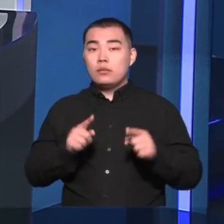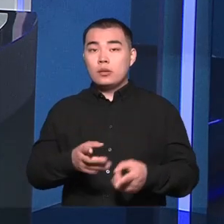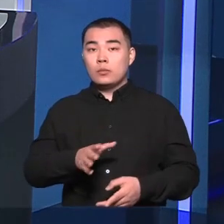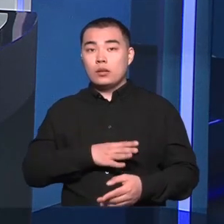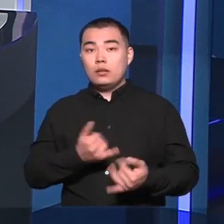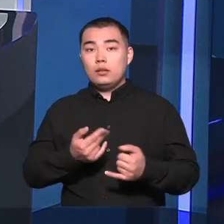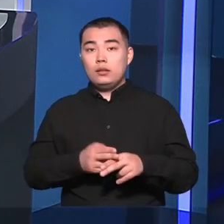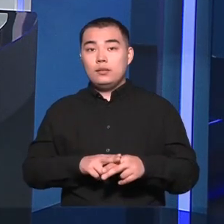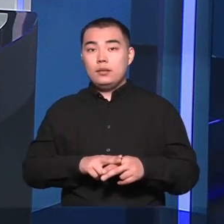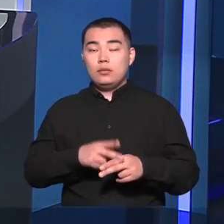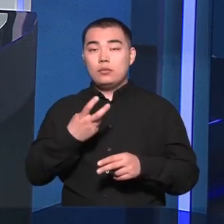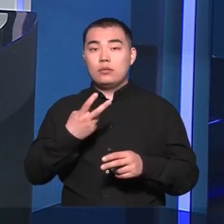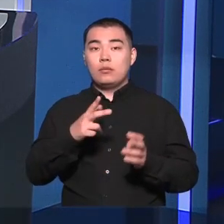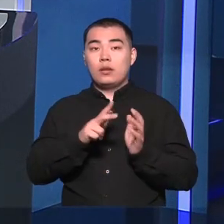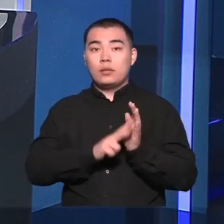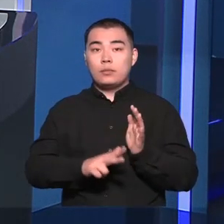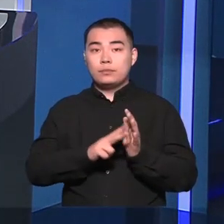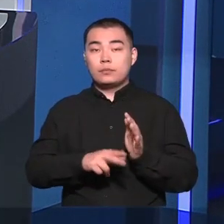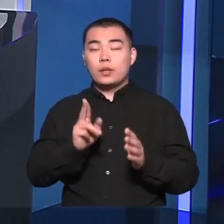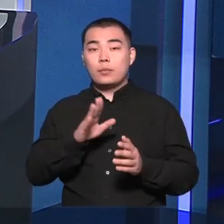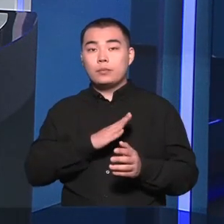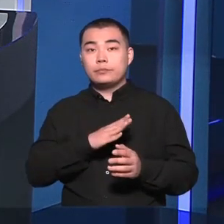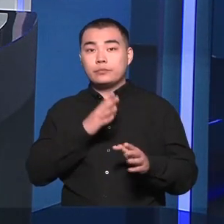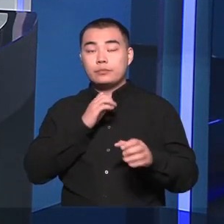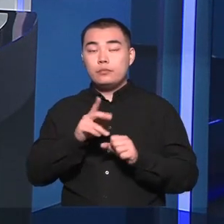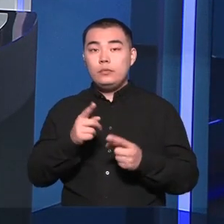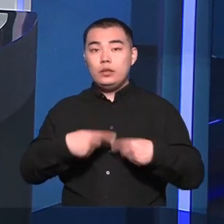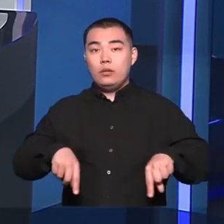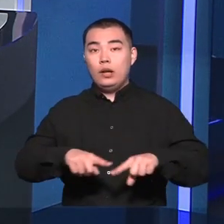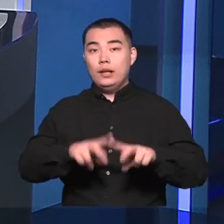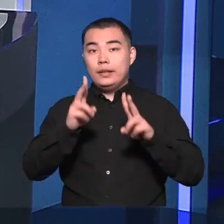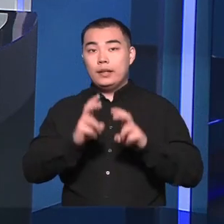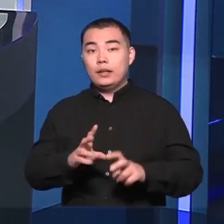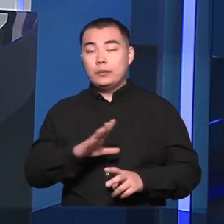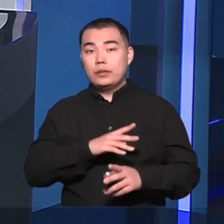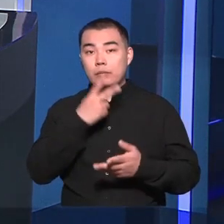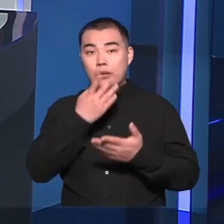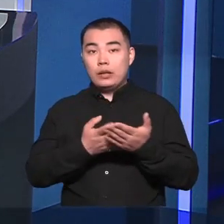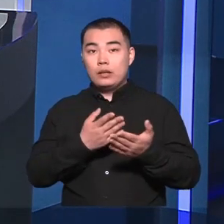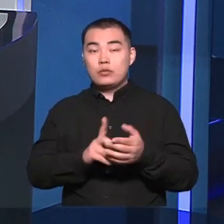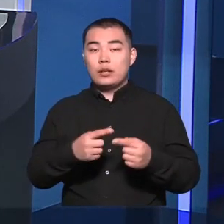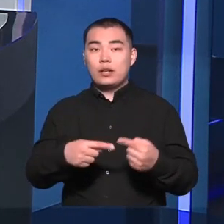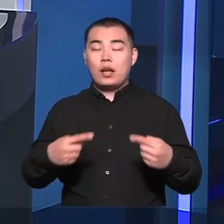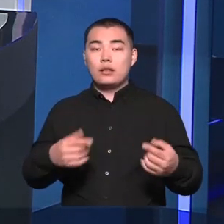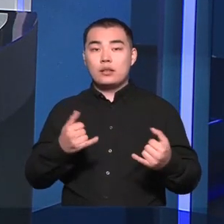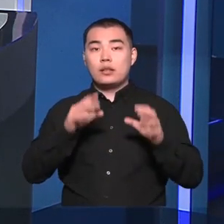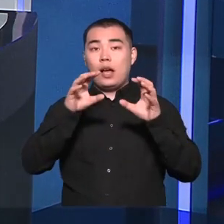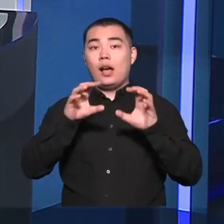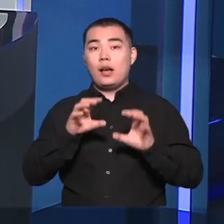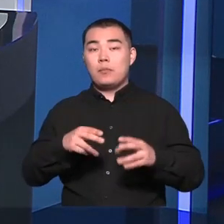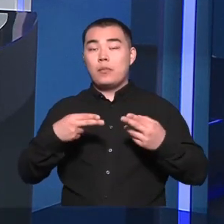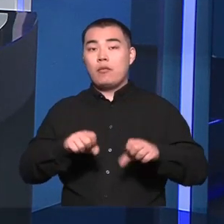отношении 280 подозреваемых лиц, которым органы расследования инкриминировали совершение различных уголовных